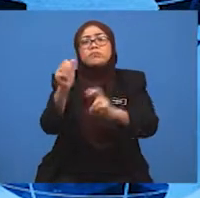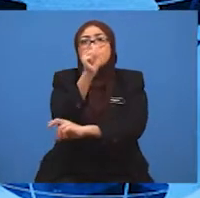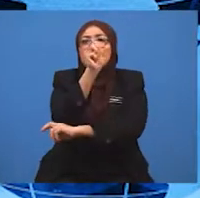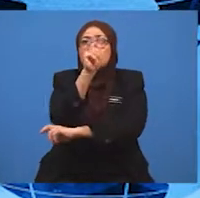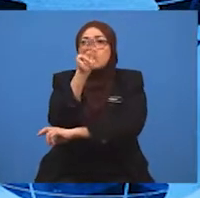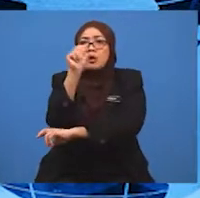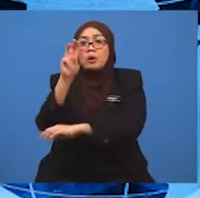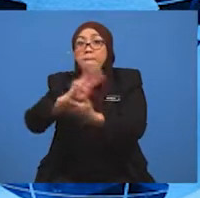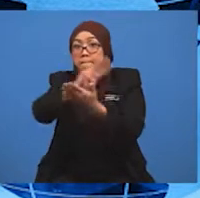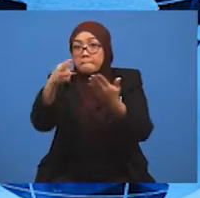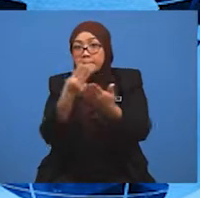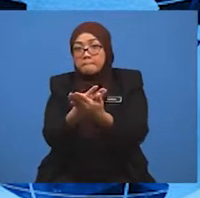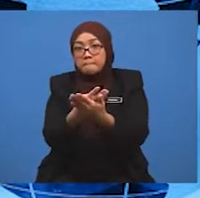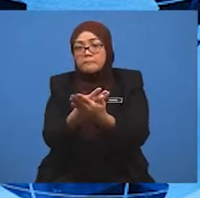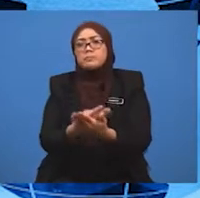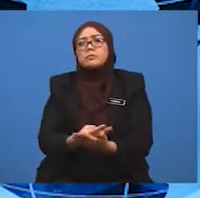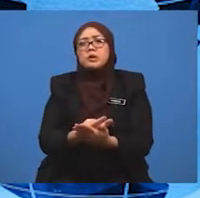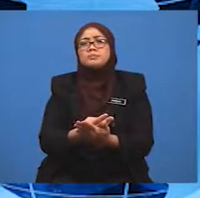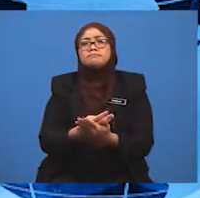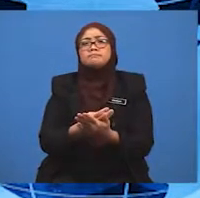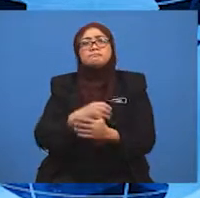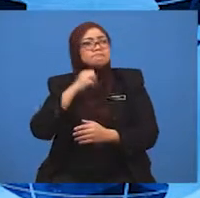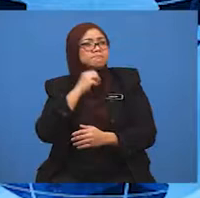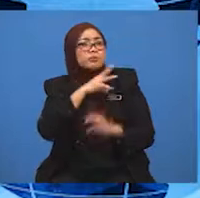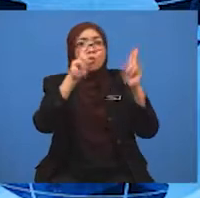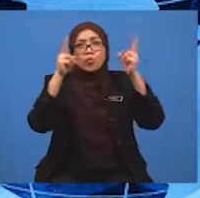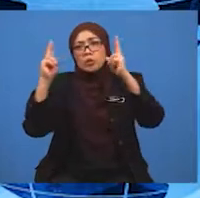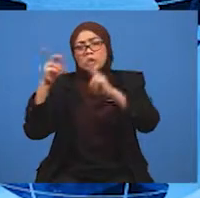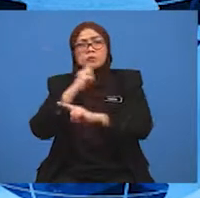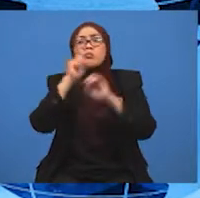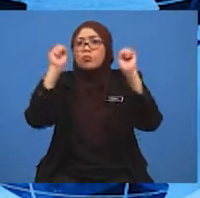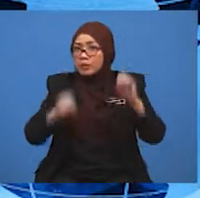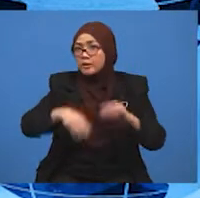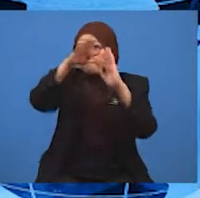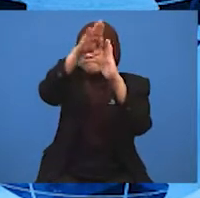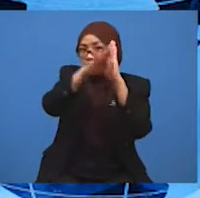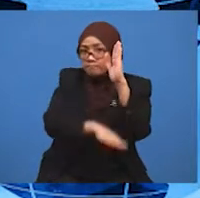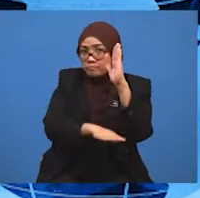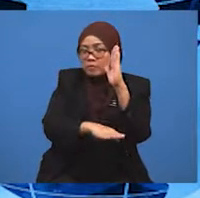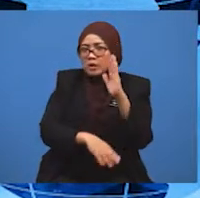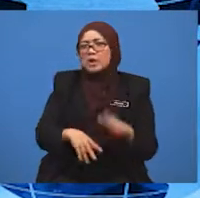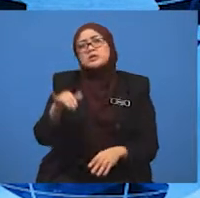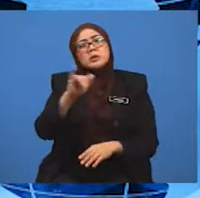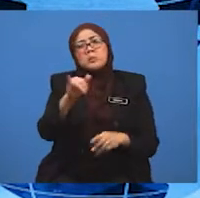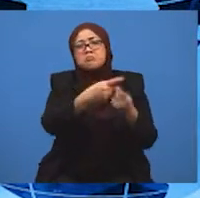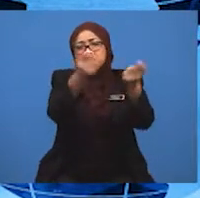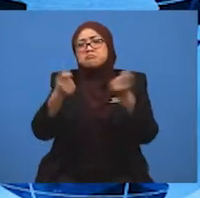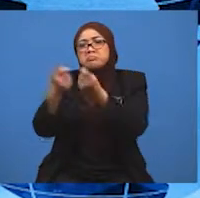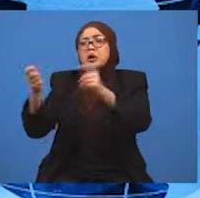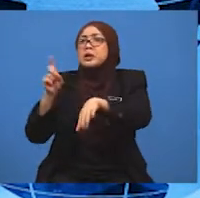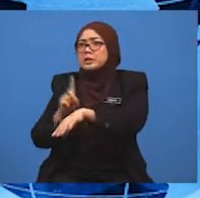pencemaran udara dapat dikurangkan terutamanya di kawasan lembah kelang. Murid-murid,